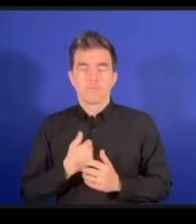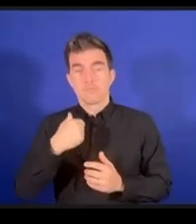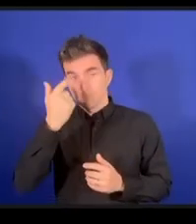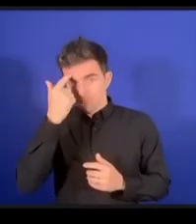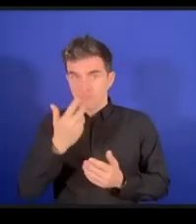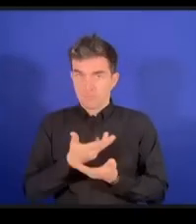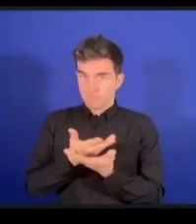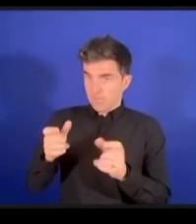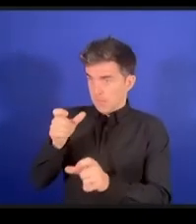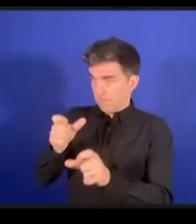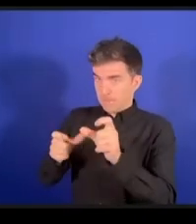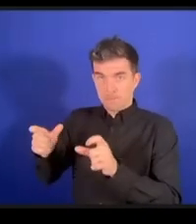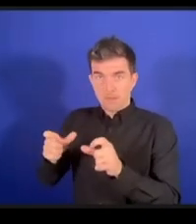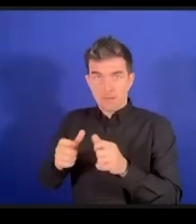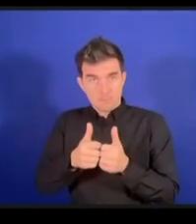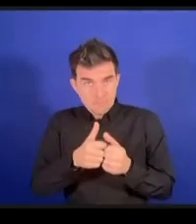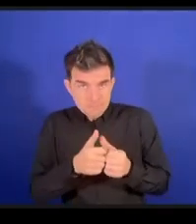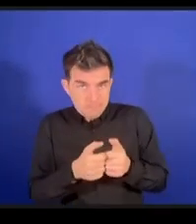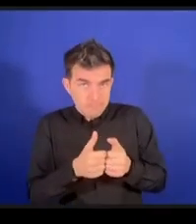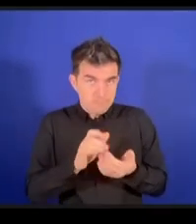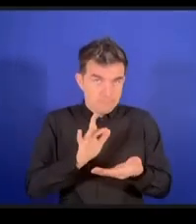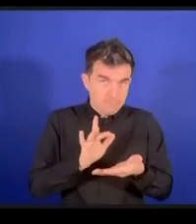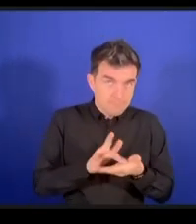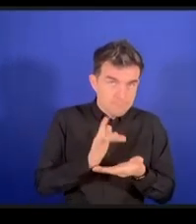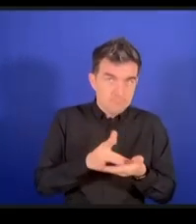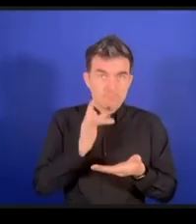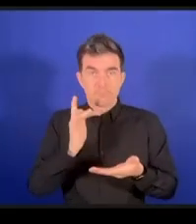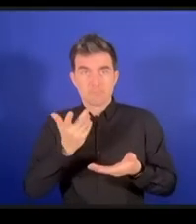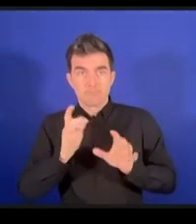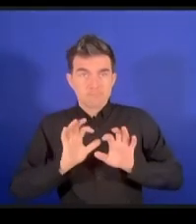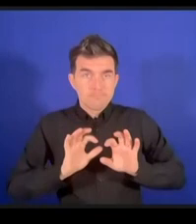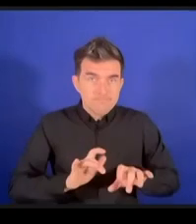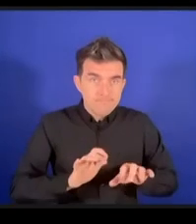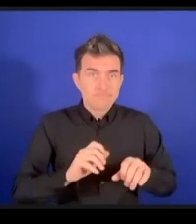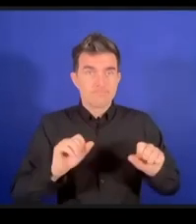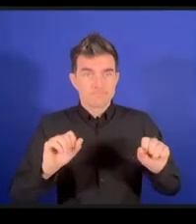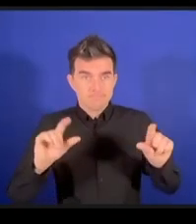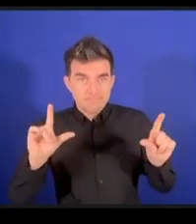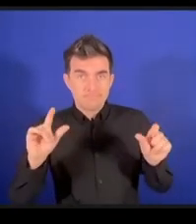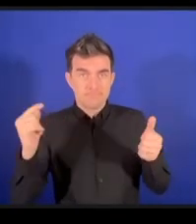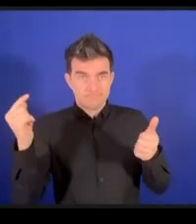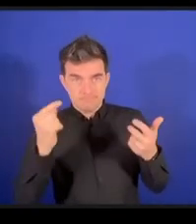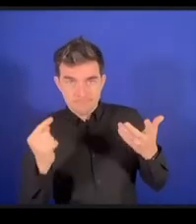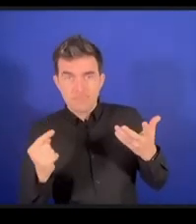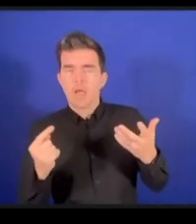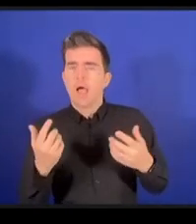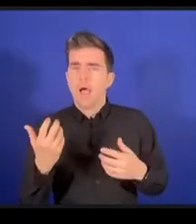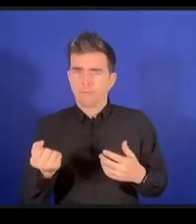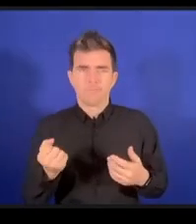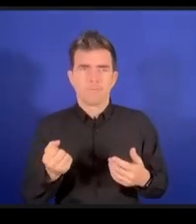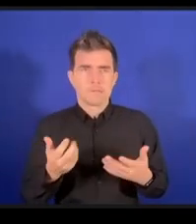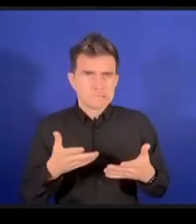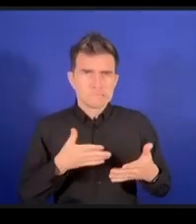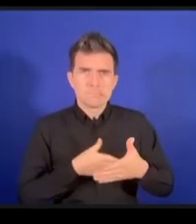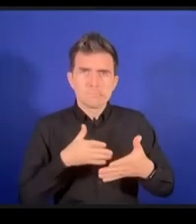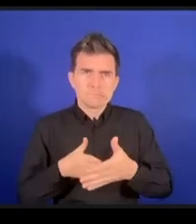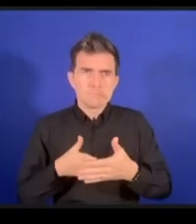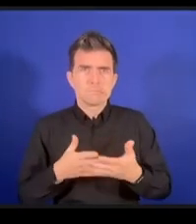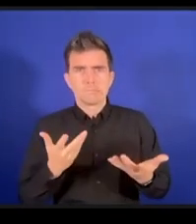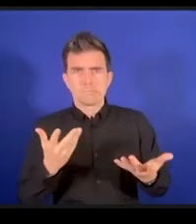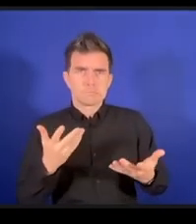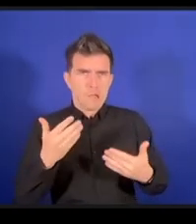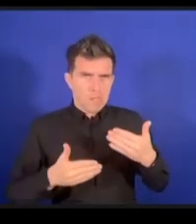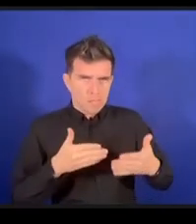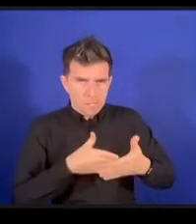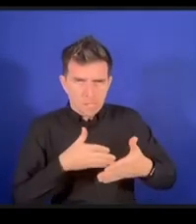もしかしたら障壁障害を感じるかもしれないそしてその障害があるために参加できないとオンラインの空間にも